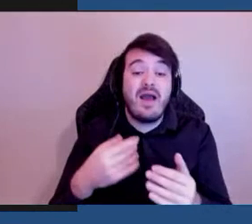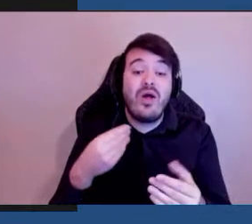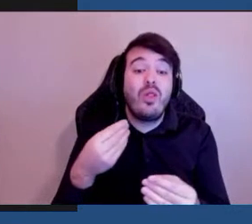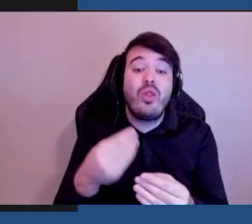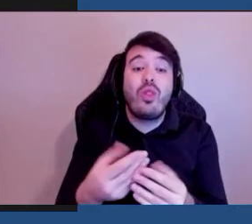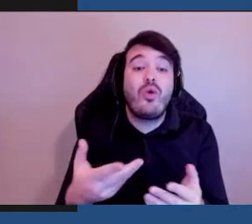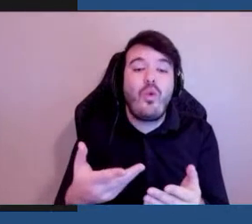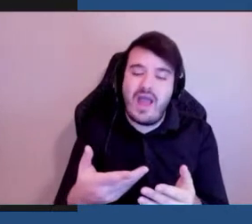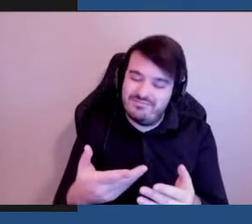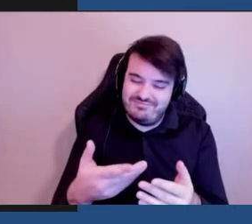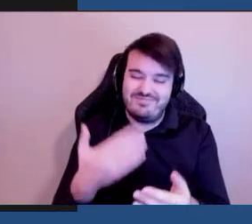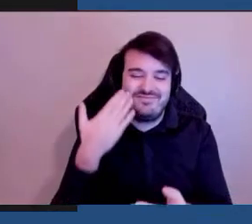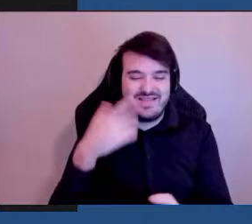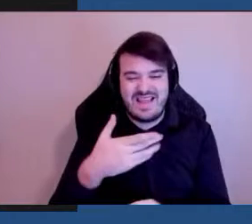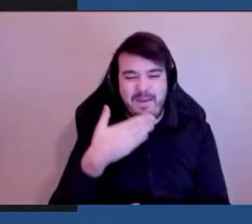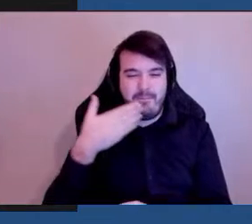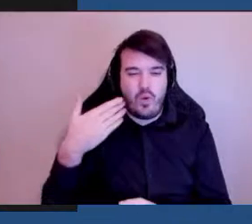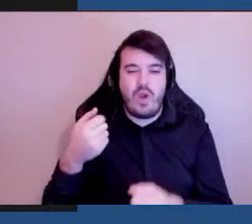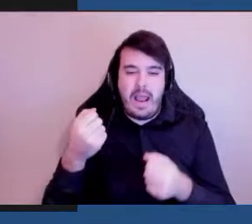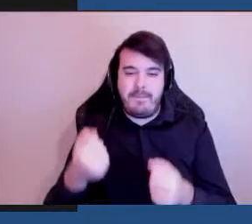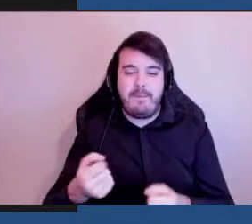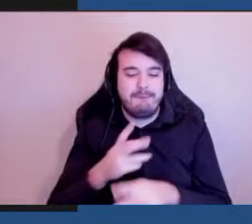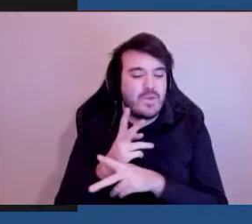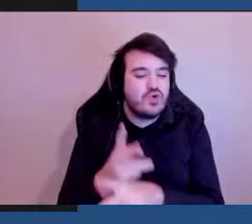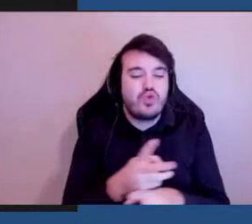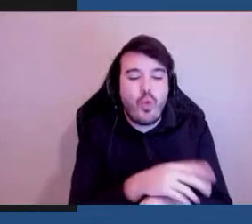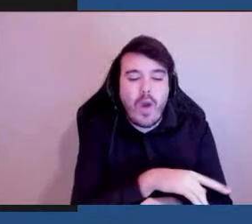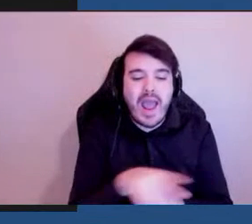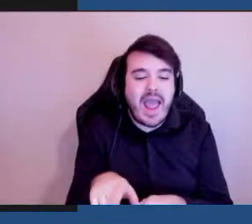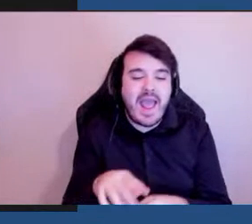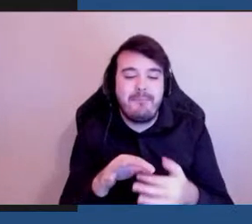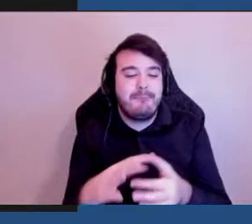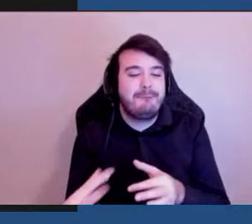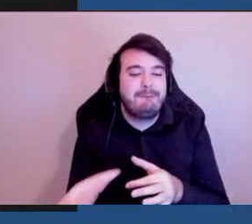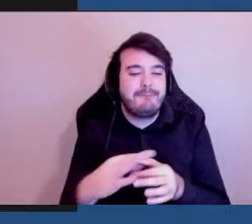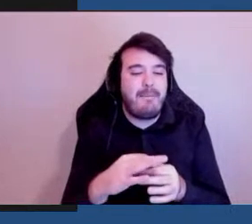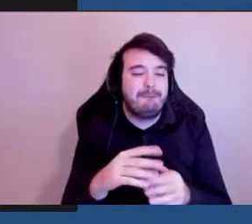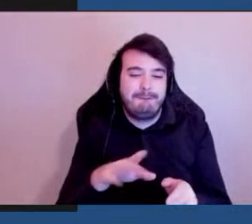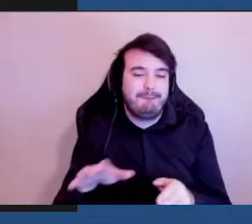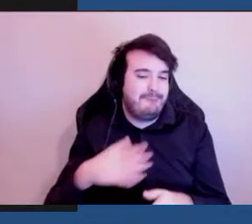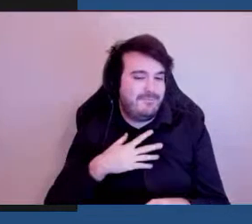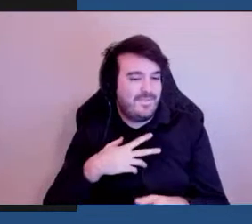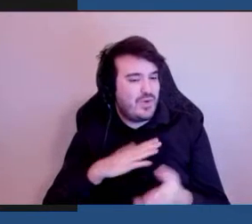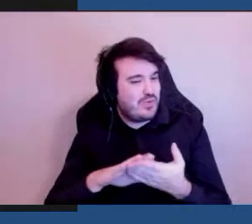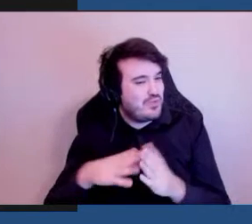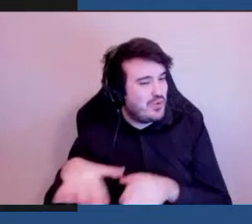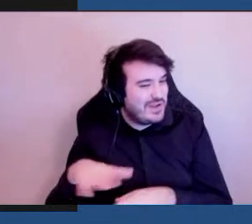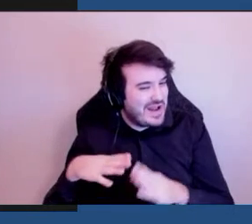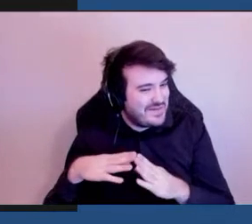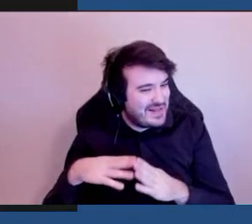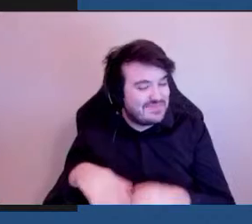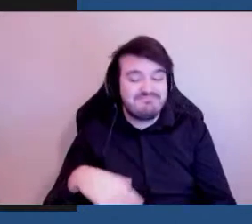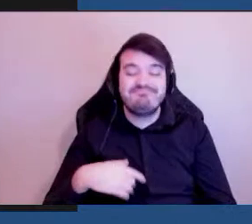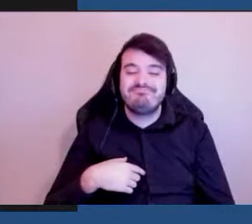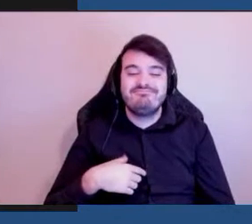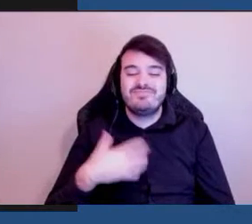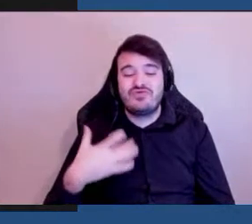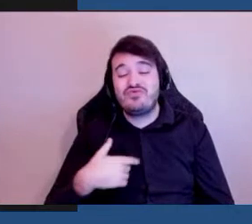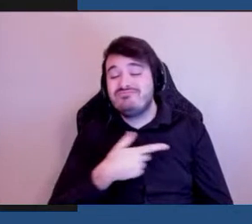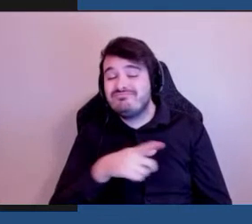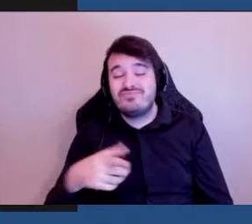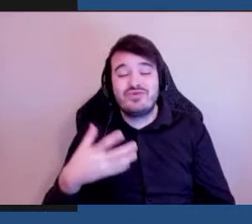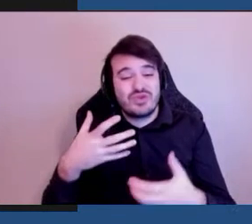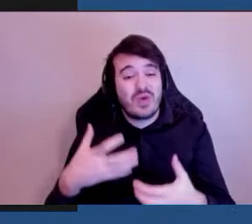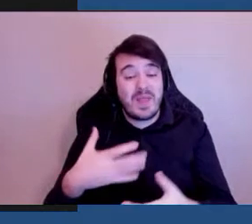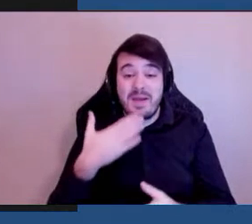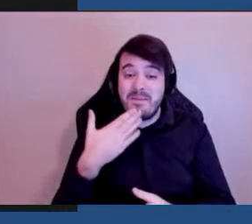saura mieux prendre soin des membres de sa communauté alors j'aimerais vous souhaiter une